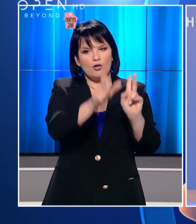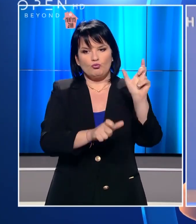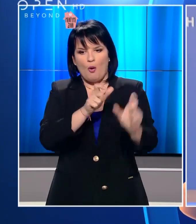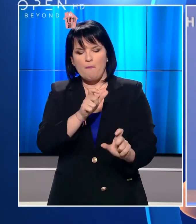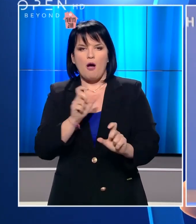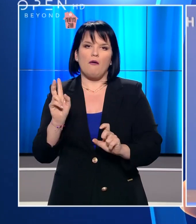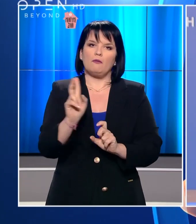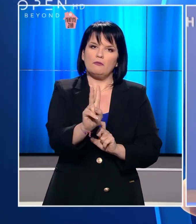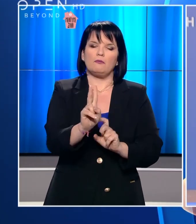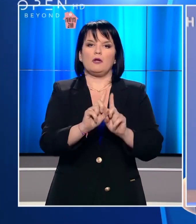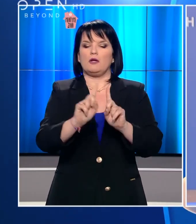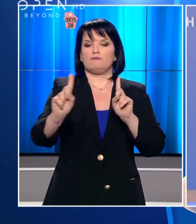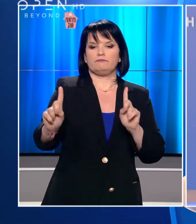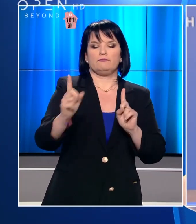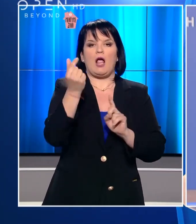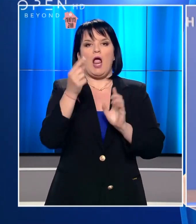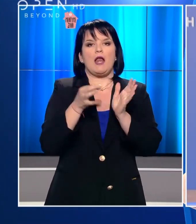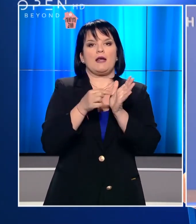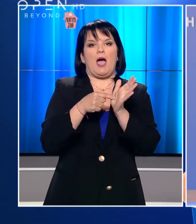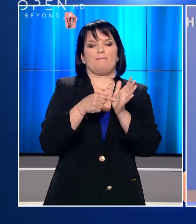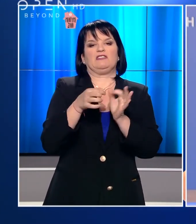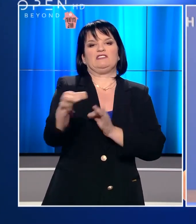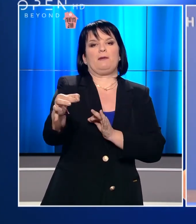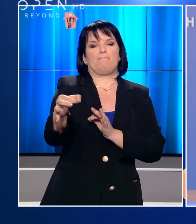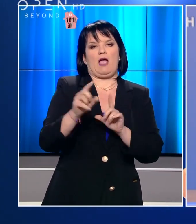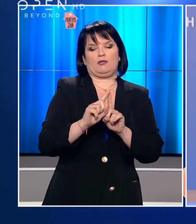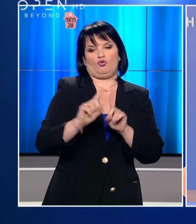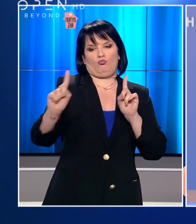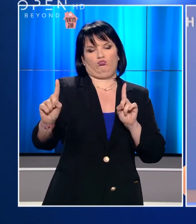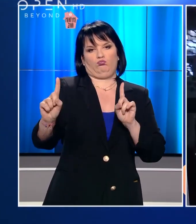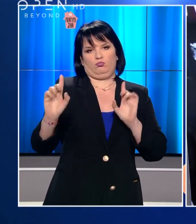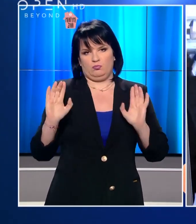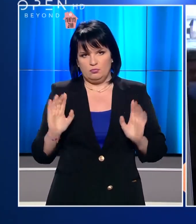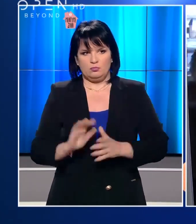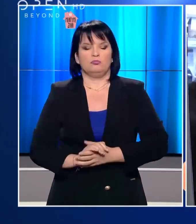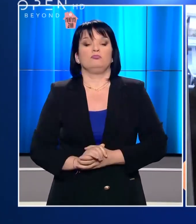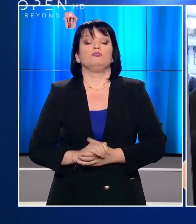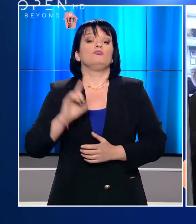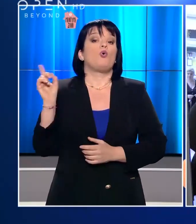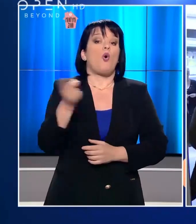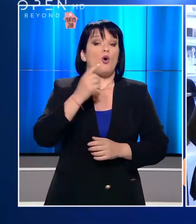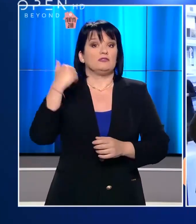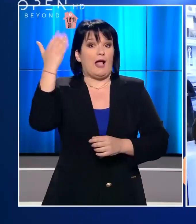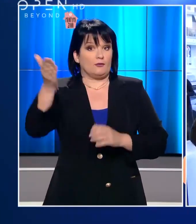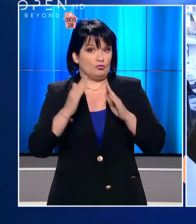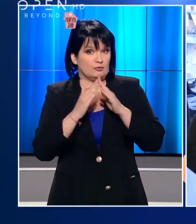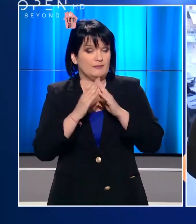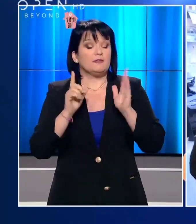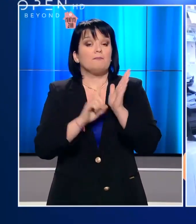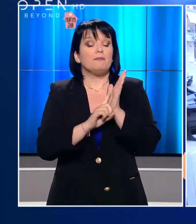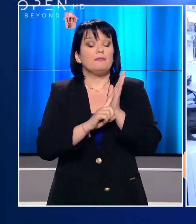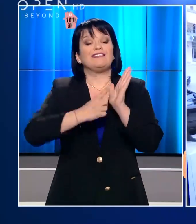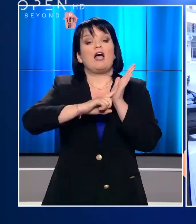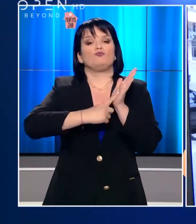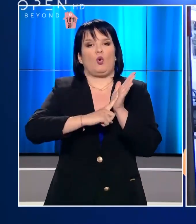τηρώντας την τελευταία αυτή περίπτωση την αναγκαία απόσταση 1,5 μέτρου. Όσοι βγαίνουν από το σπίτι θα πρέπει να έχουν μαζί τους